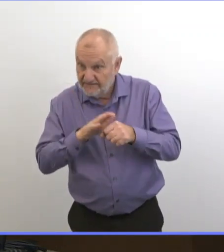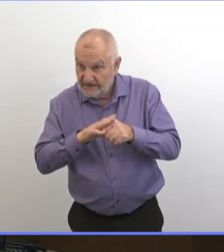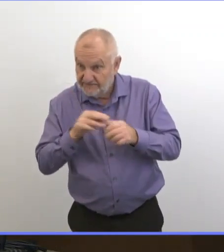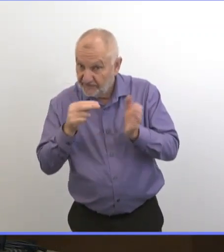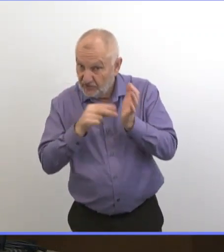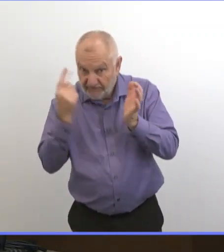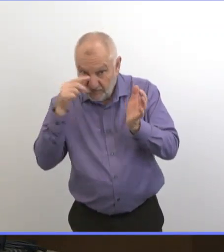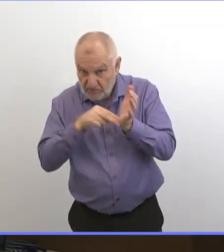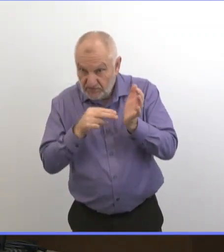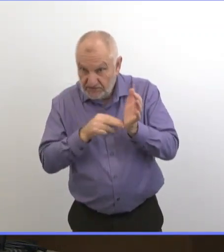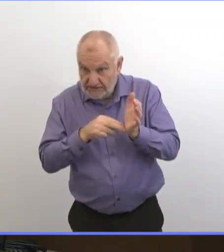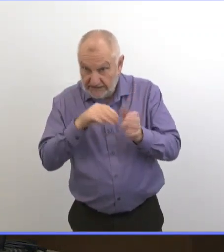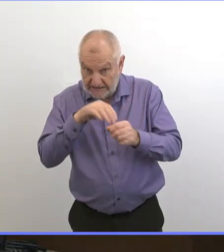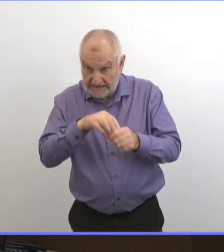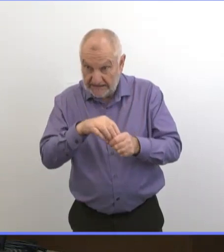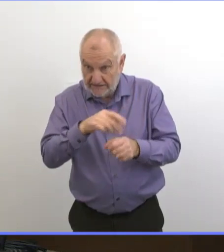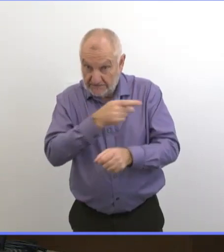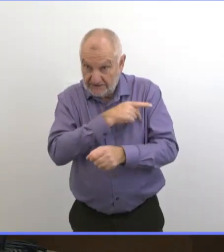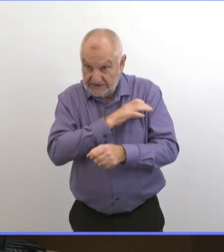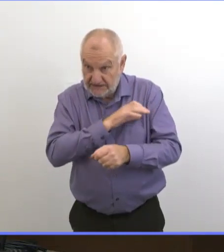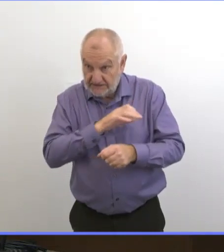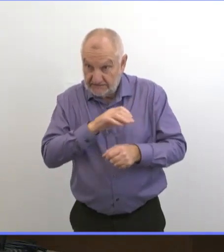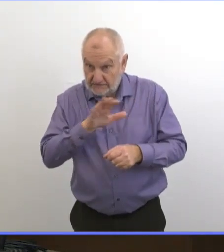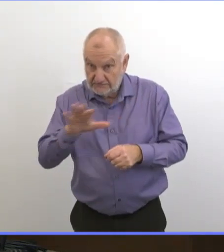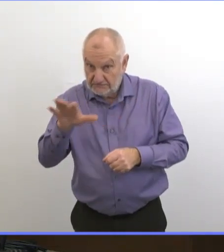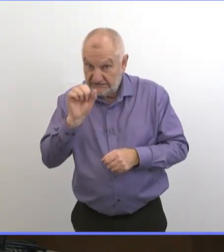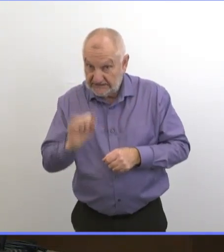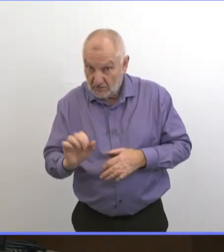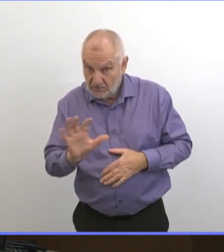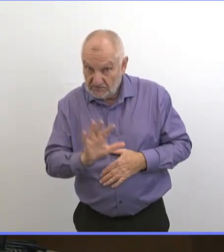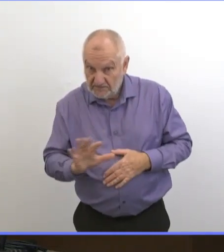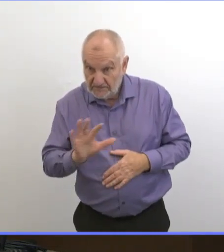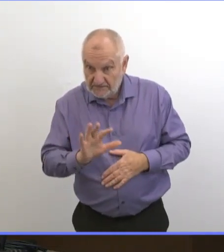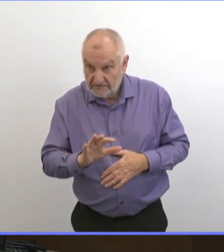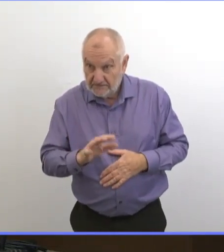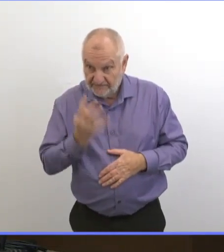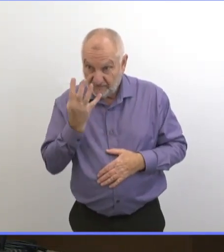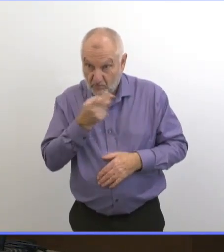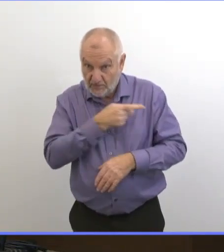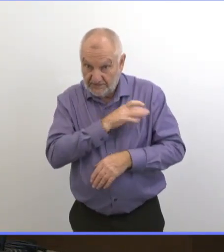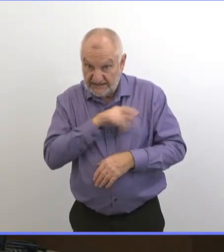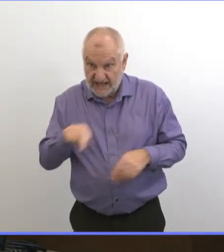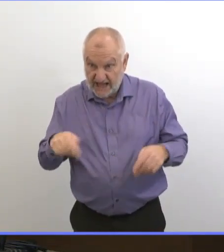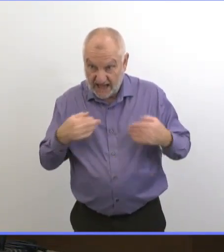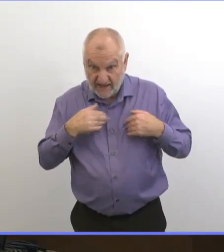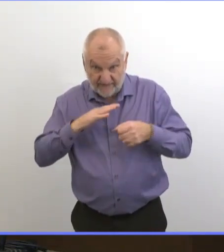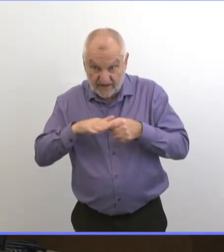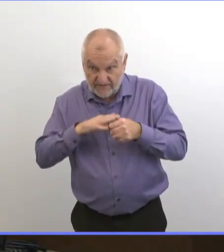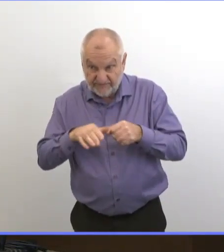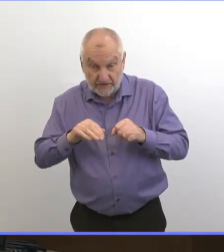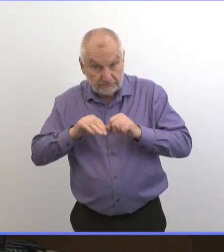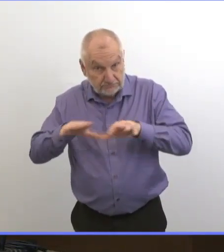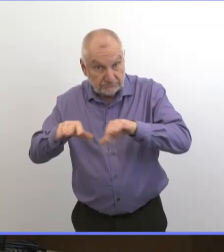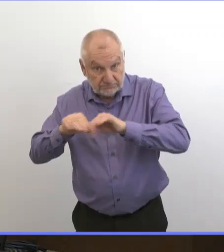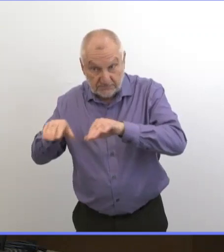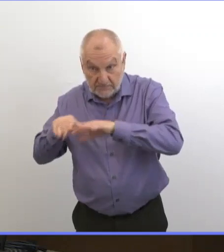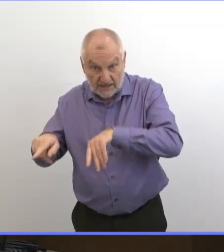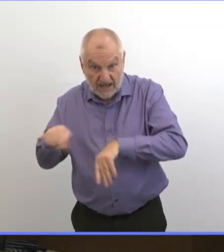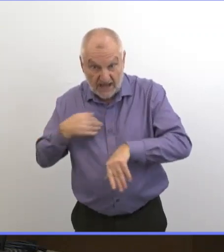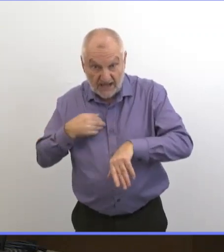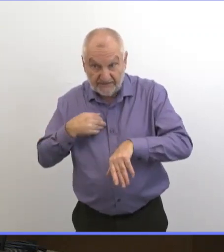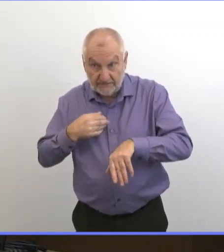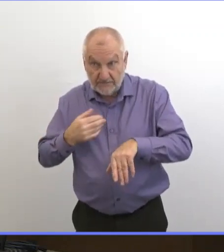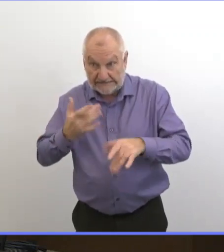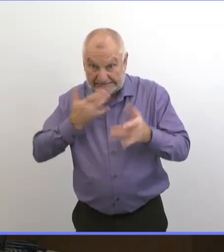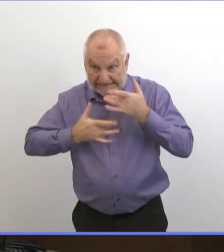ne sont pas disponibles pour les infirmières dans les foyers dans